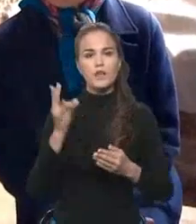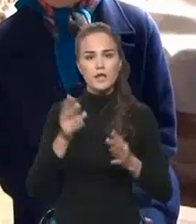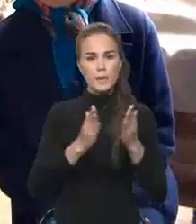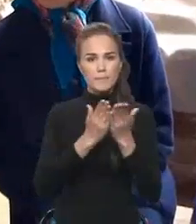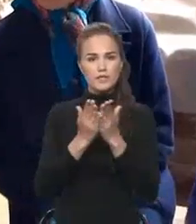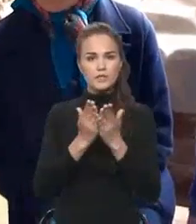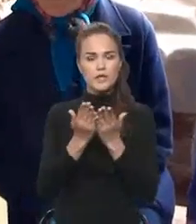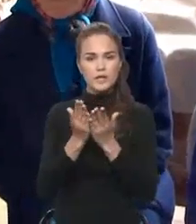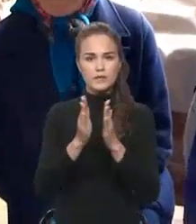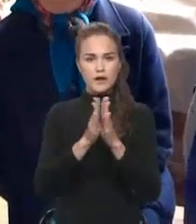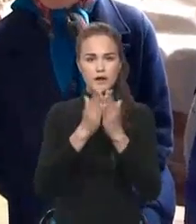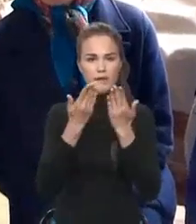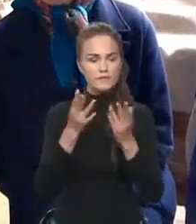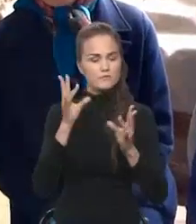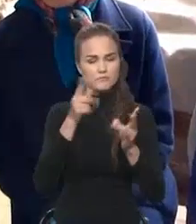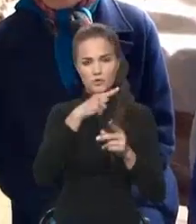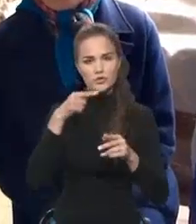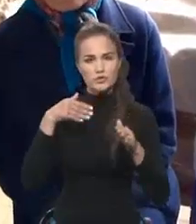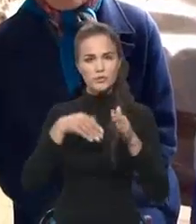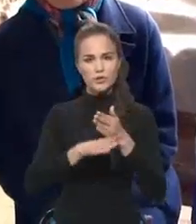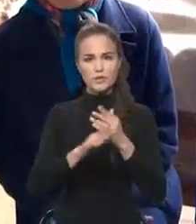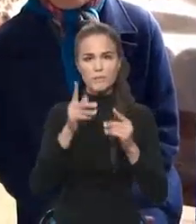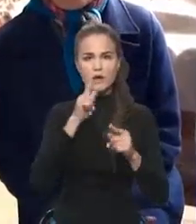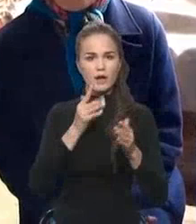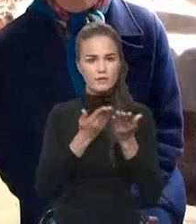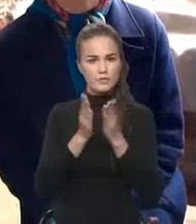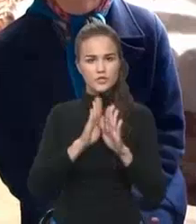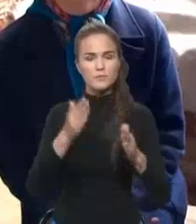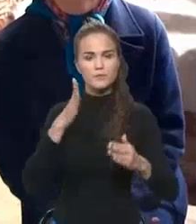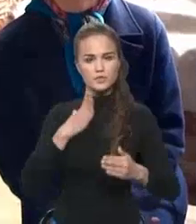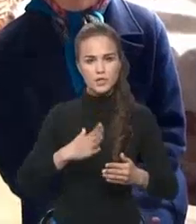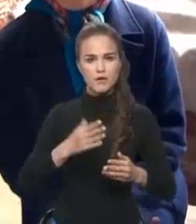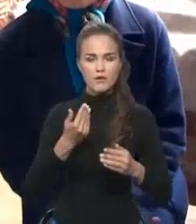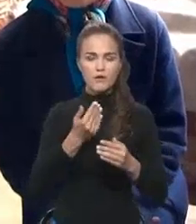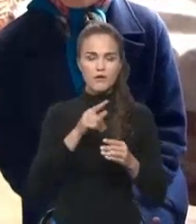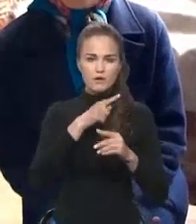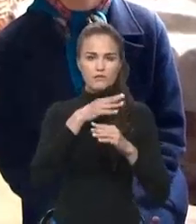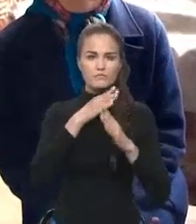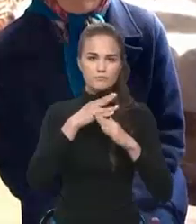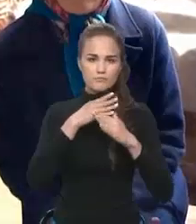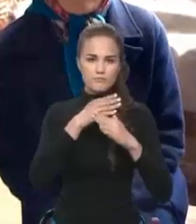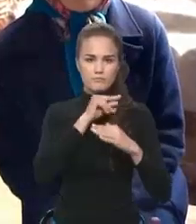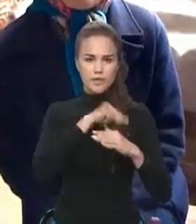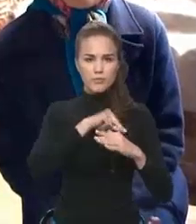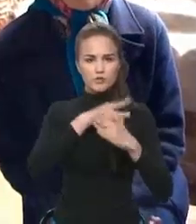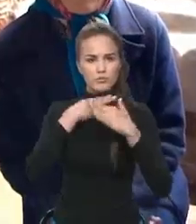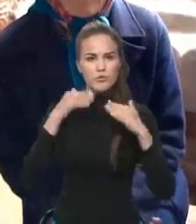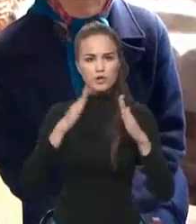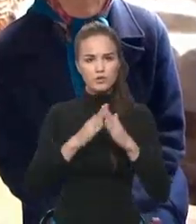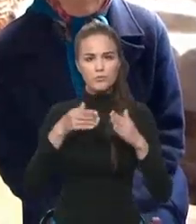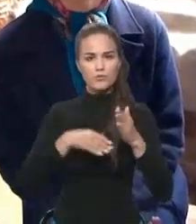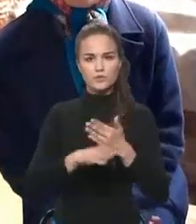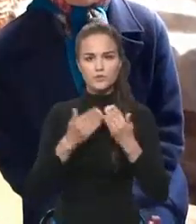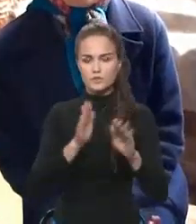неохота уходить, пока не прочитаем Дожидаем Хоть и работы дома много, но вот Уйти сейчас, нет